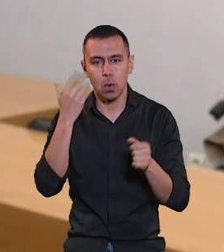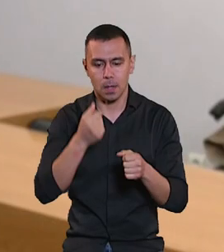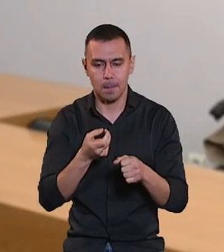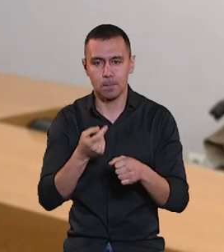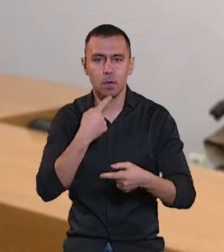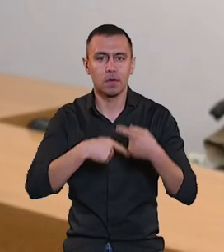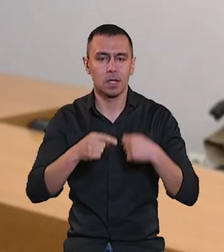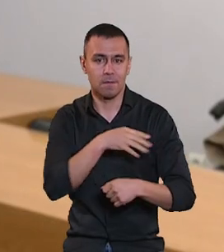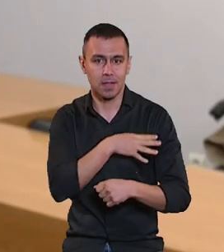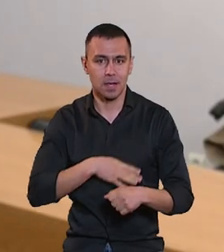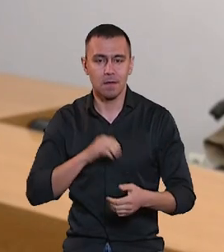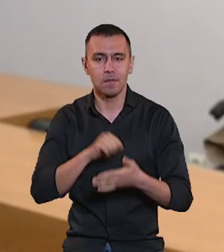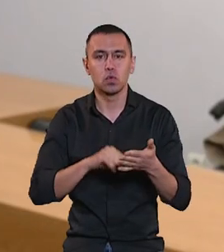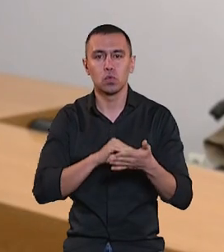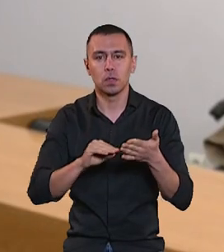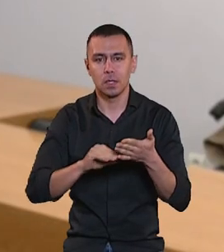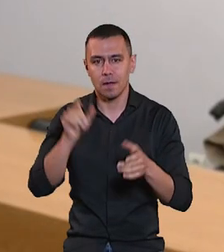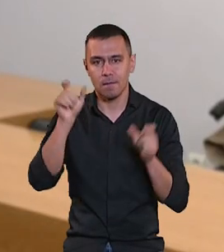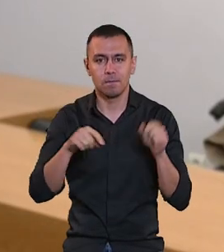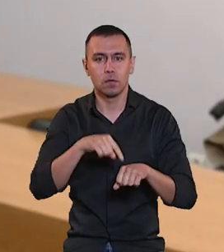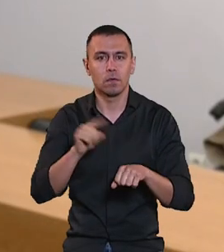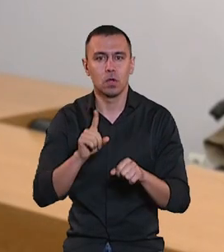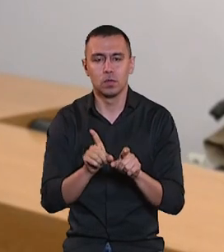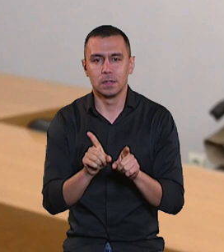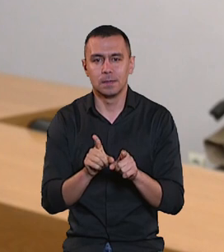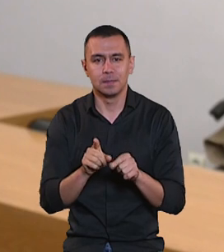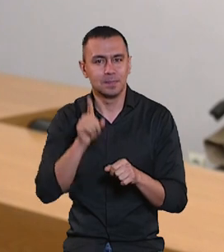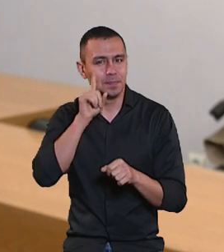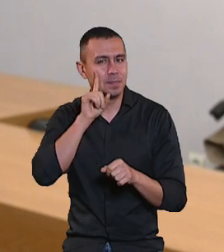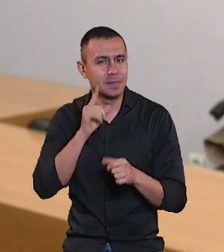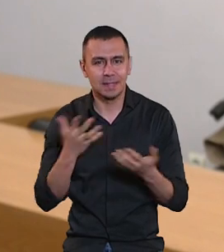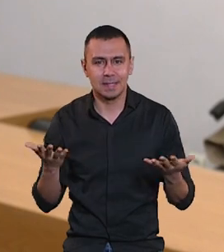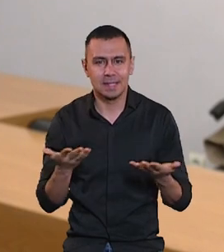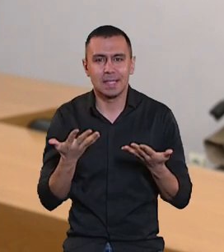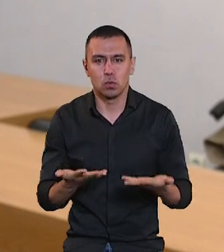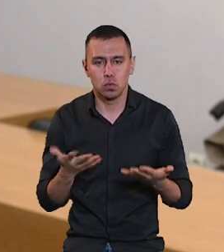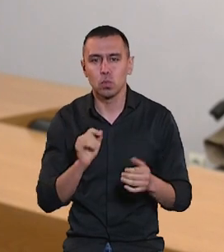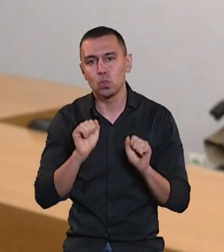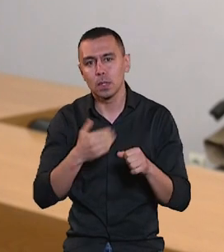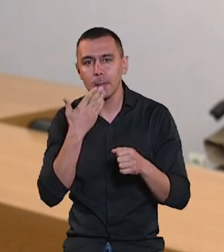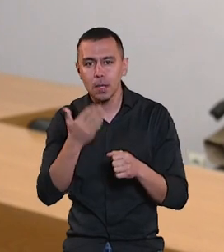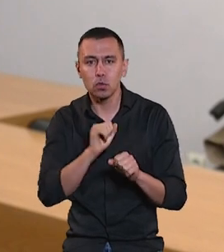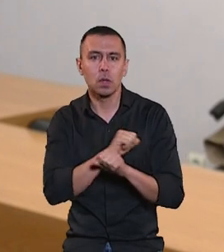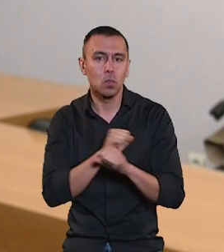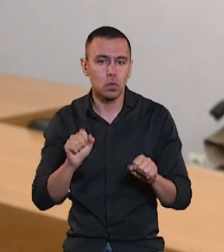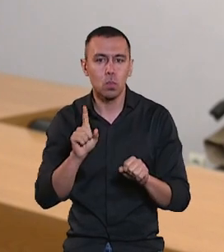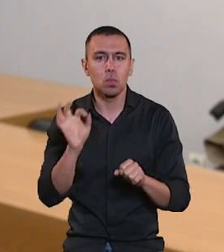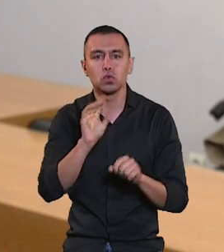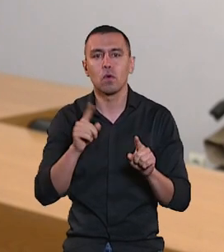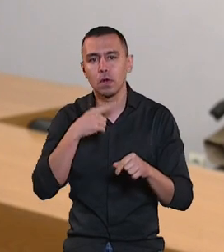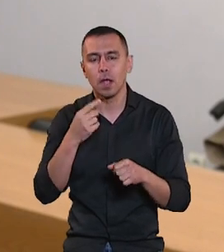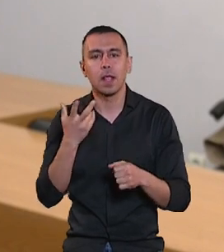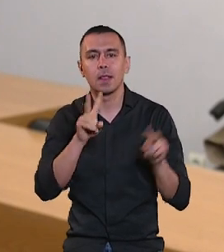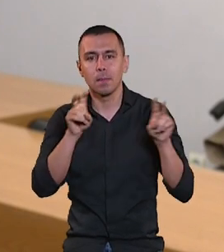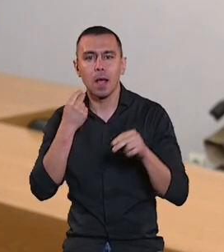ветеран, журналісти відчувають якусь скованість і незручність з того, що можна запитувати, про що говорити, о яких тем